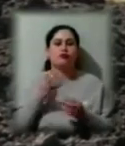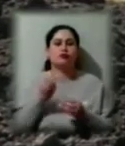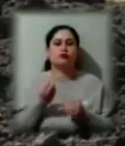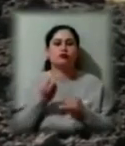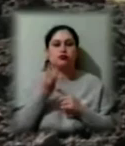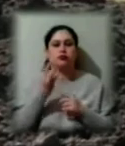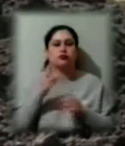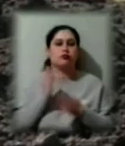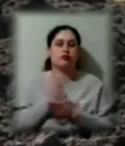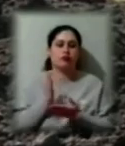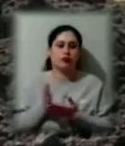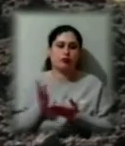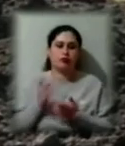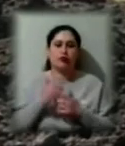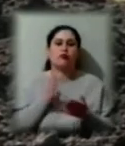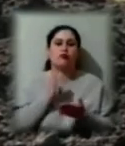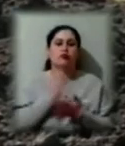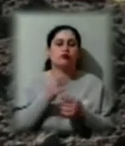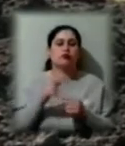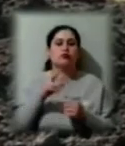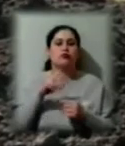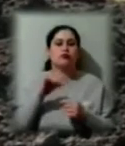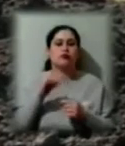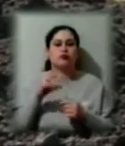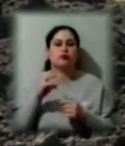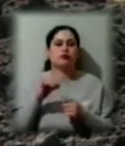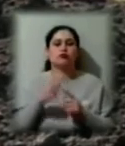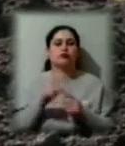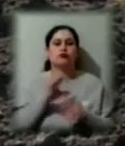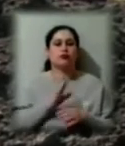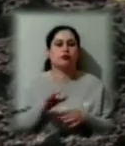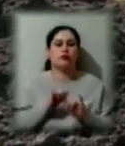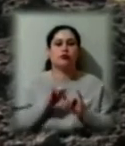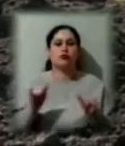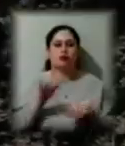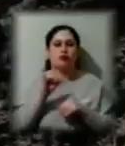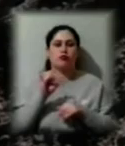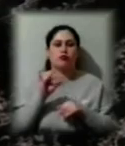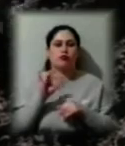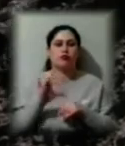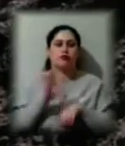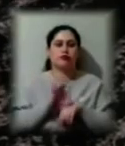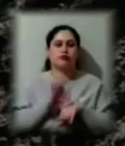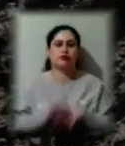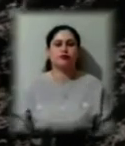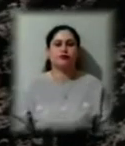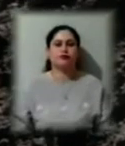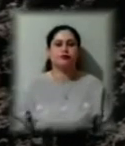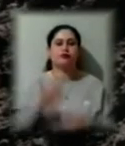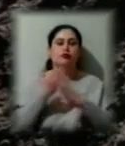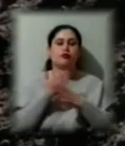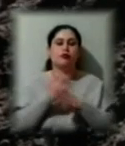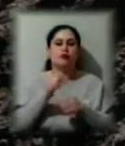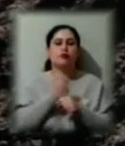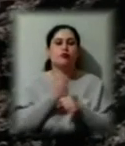які ведуть через село Ліві Солонці, аби не допустити поширення коронавірусного хвороби. Допомогли із роботами підприємці